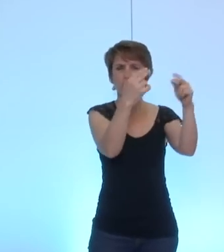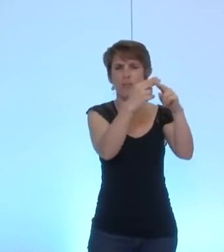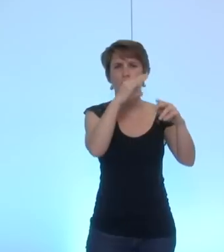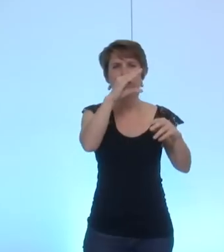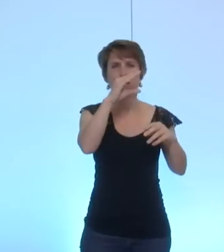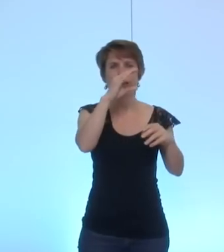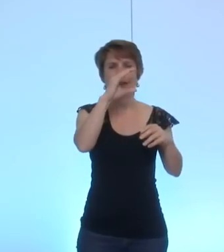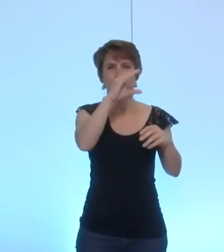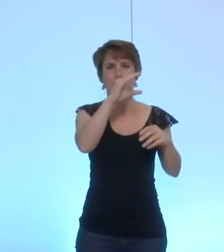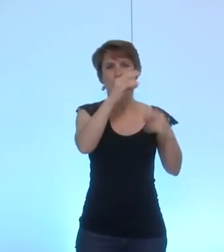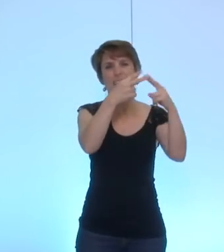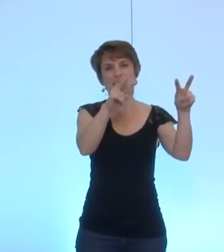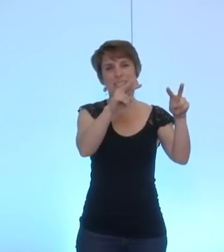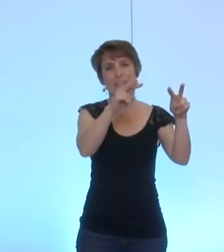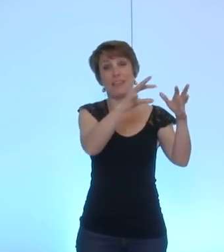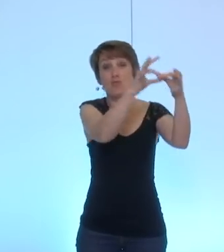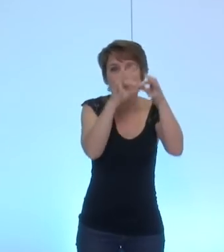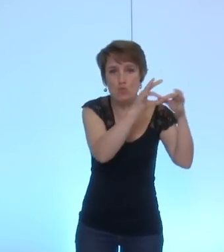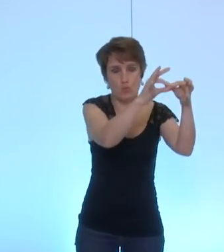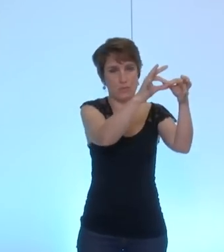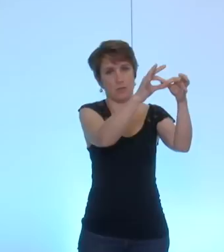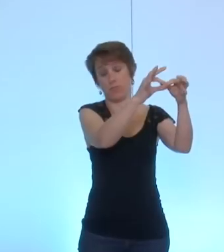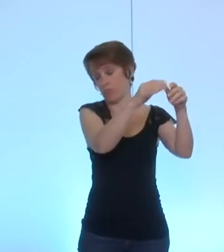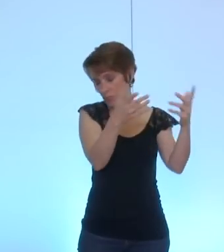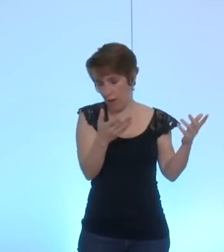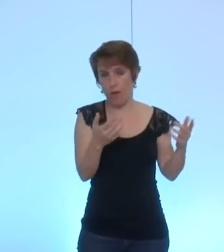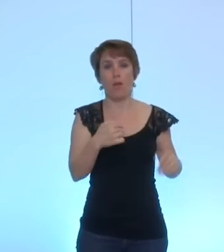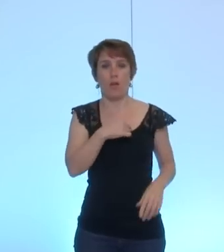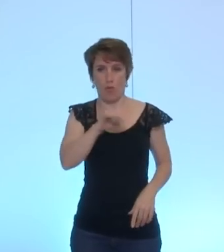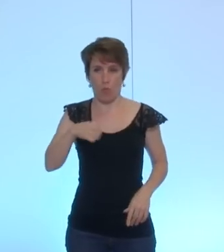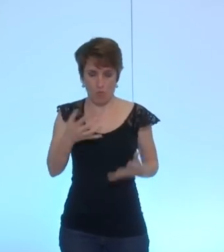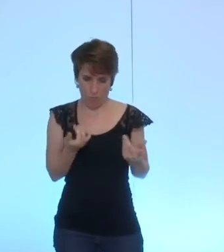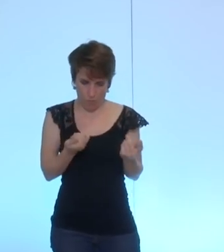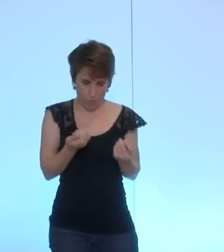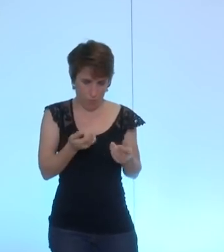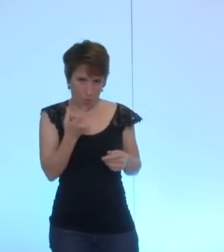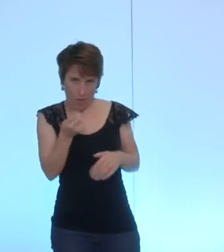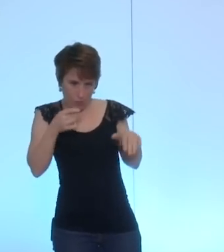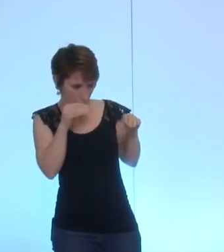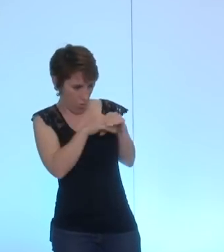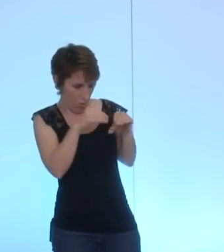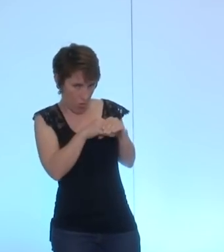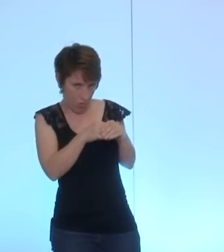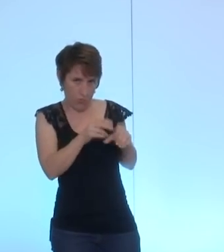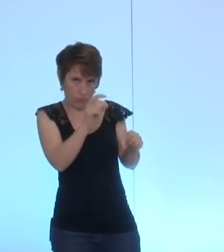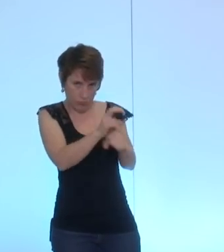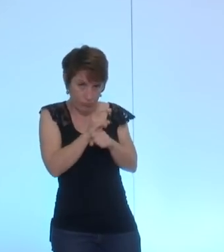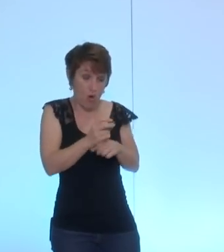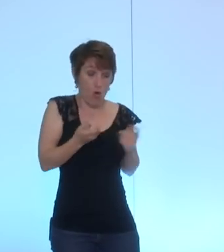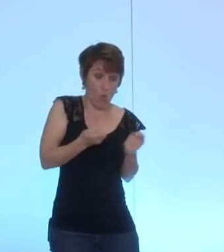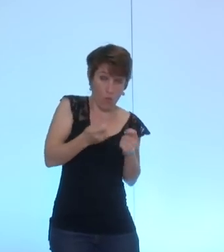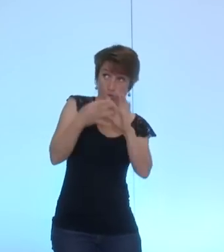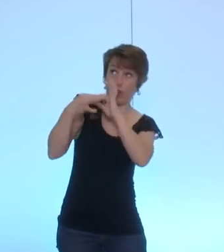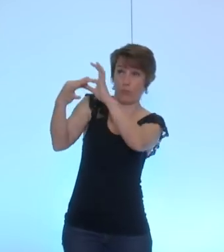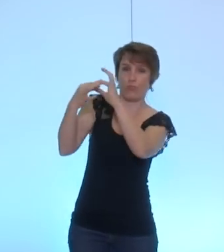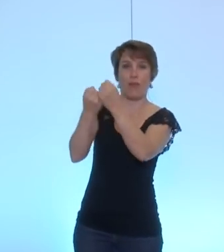collectivités et se font et sera géré en lien avec la cellule de crise du ministère des Affaires étrangères donc je